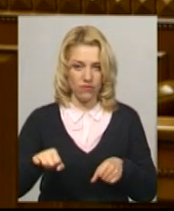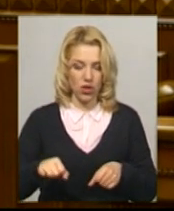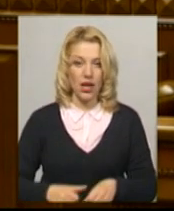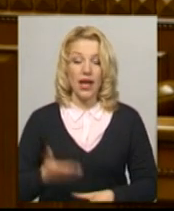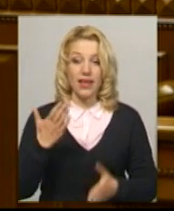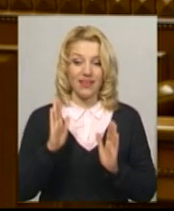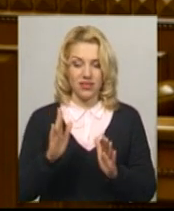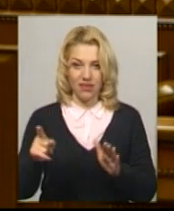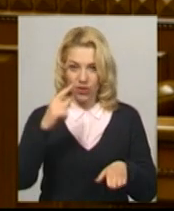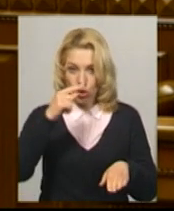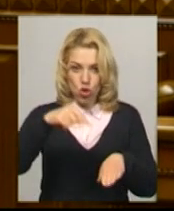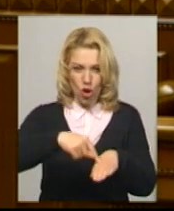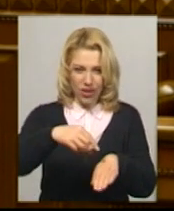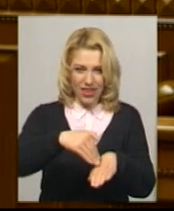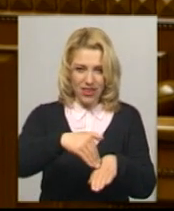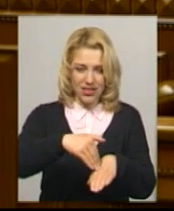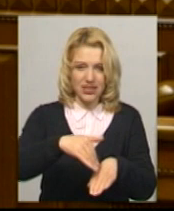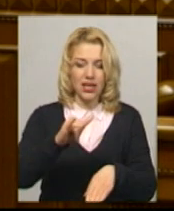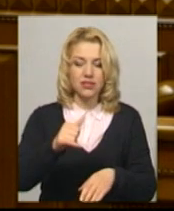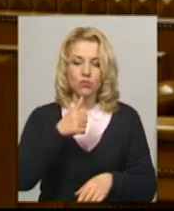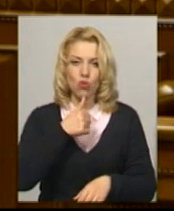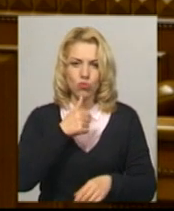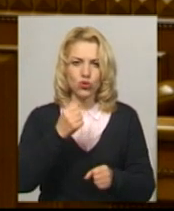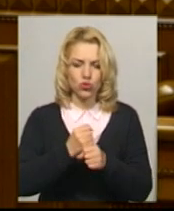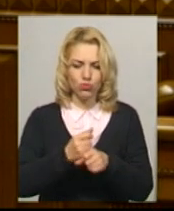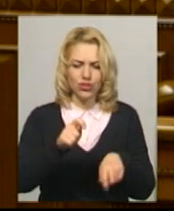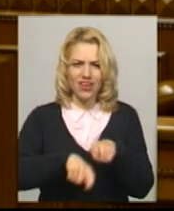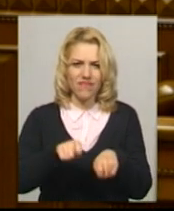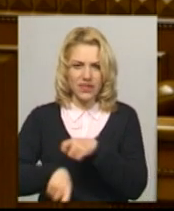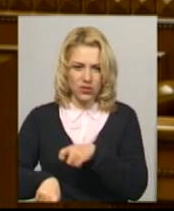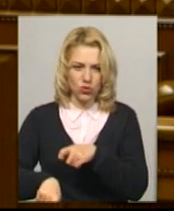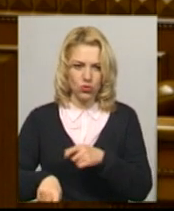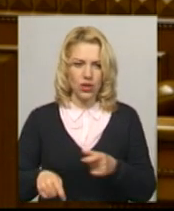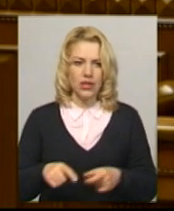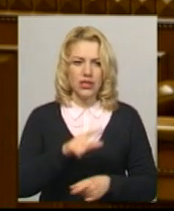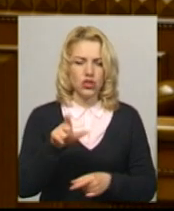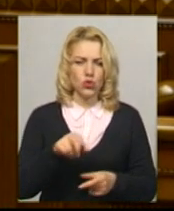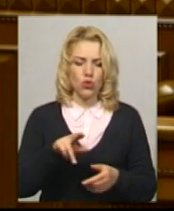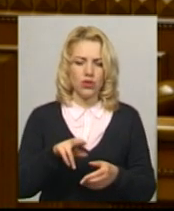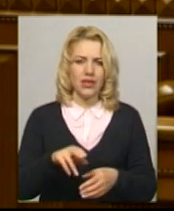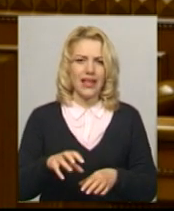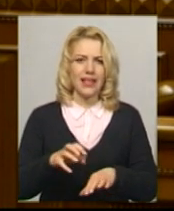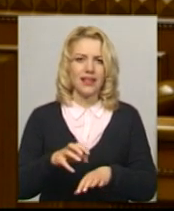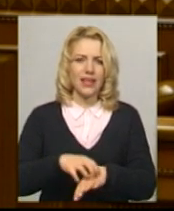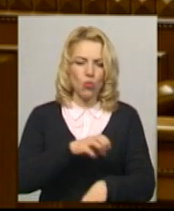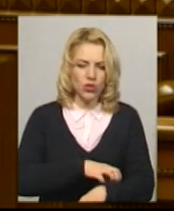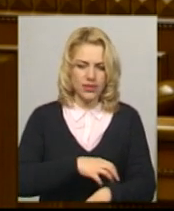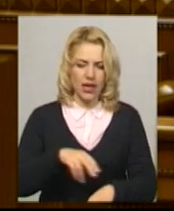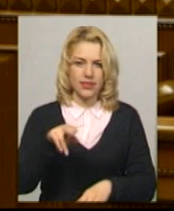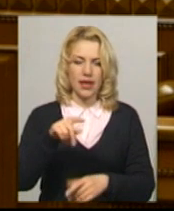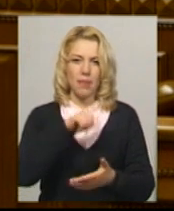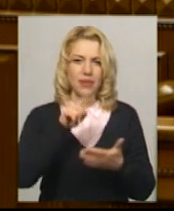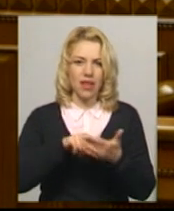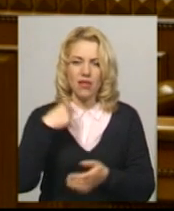тільки ви торкнетеся і спробуєте робити ревізію, чи закону про мову, чи декомунізації, чи питання